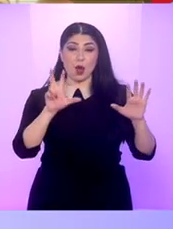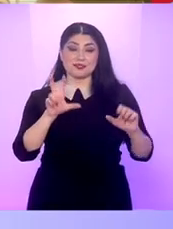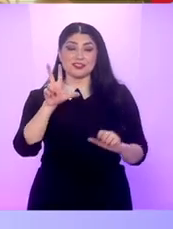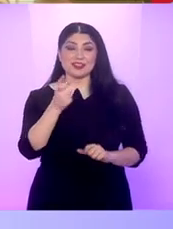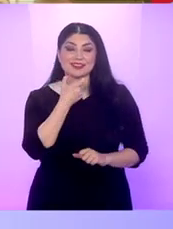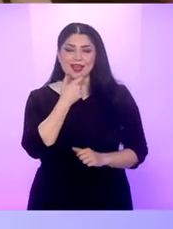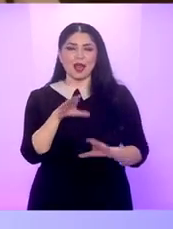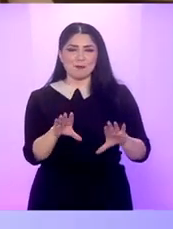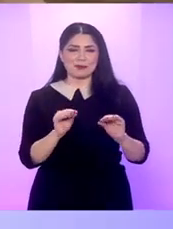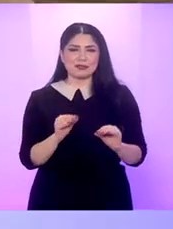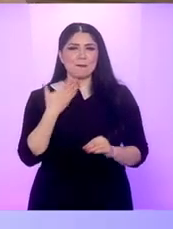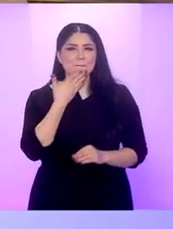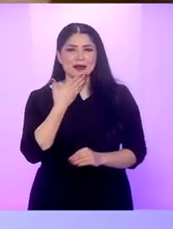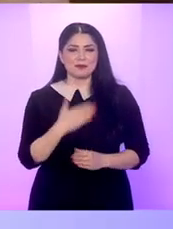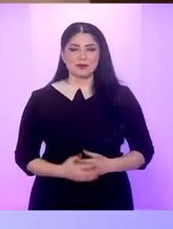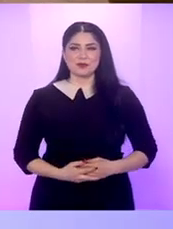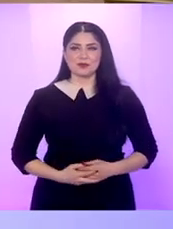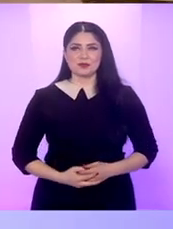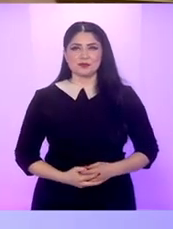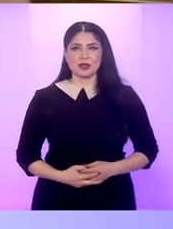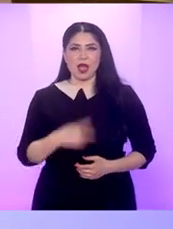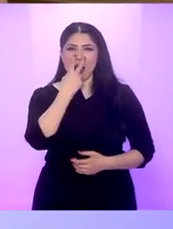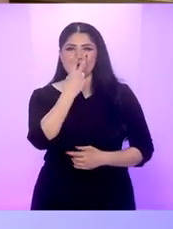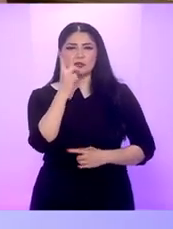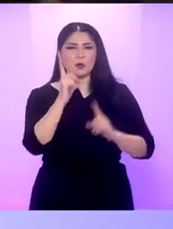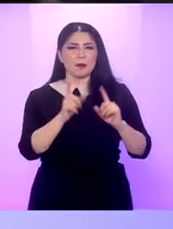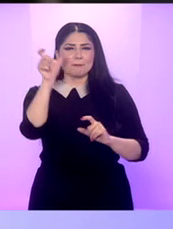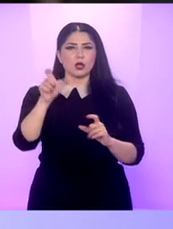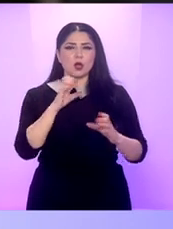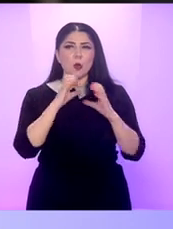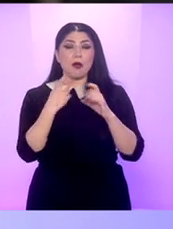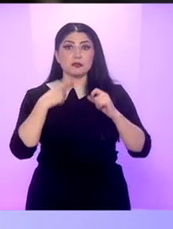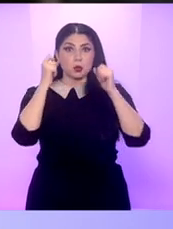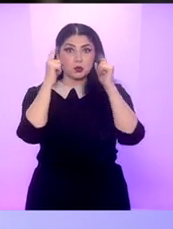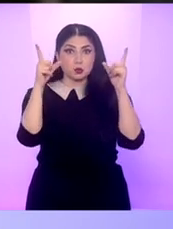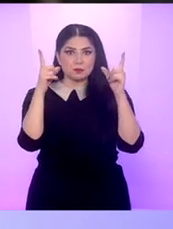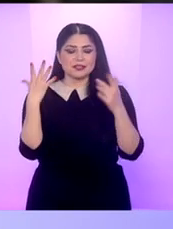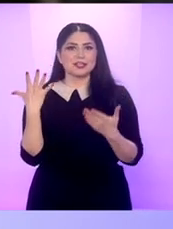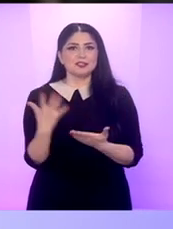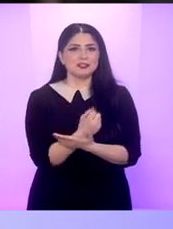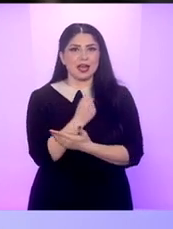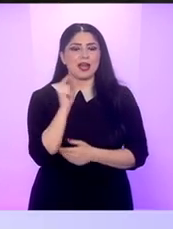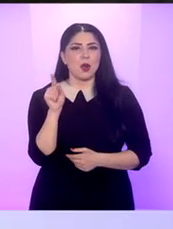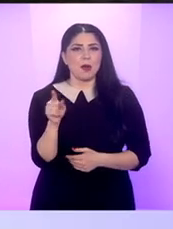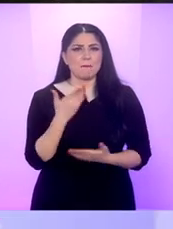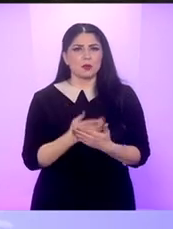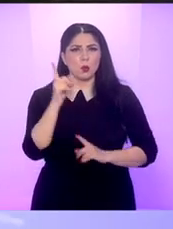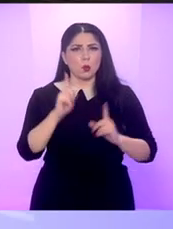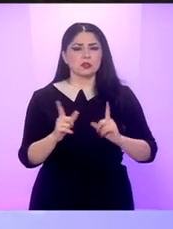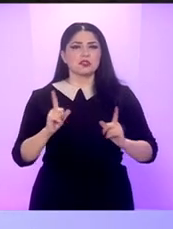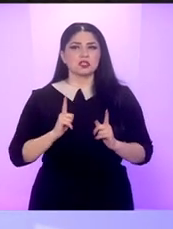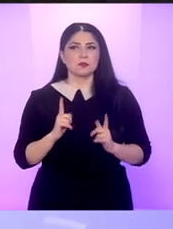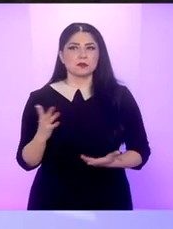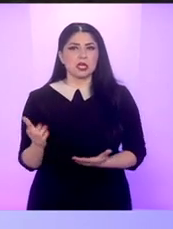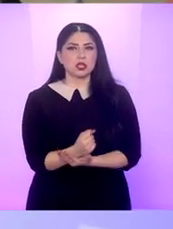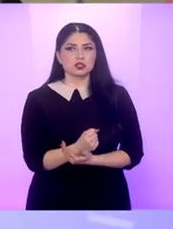primește acest premiu și am văzut comentarii că a fost într-un fel o surpriză victoria lui pentru că mulți ni se așteptau să